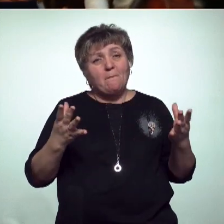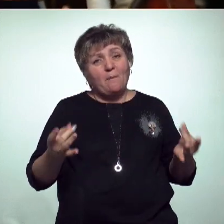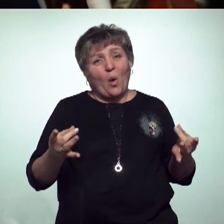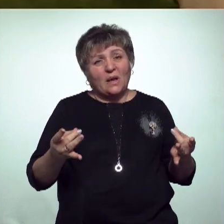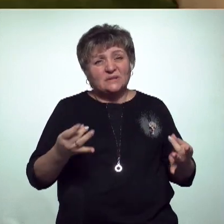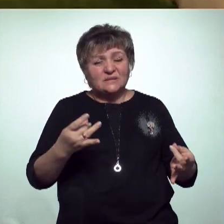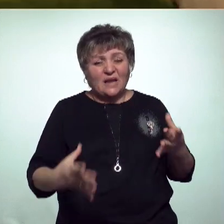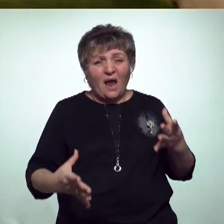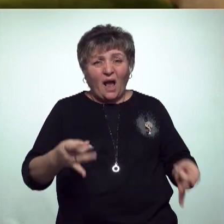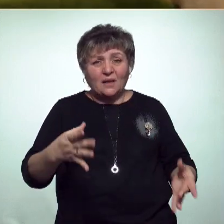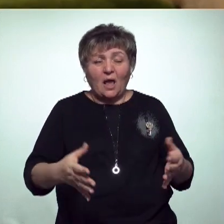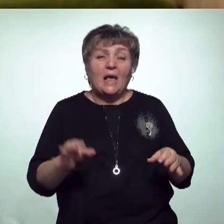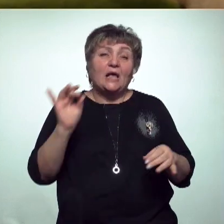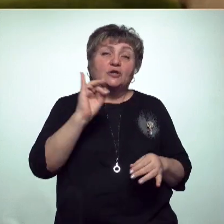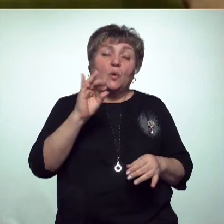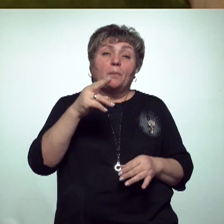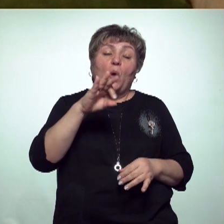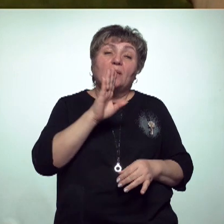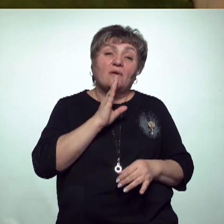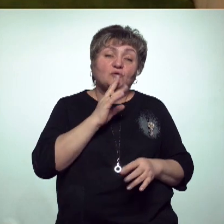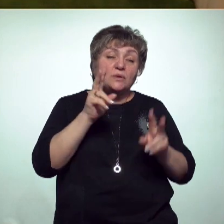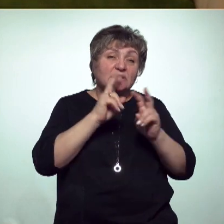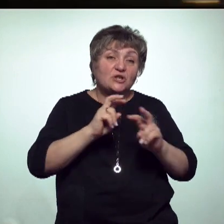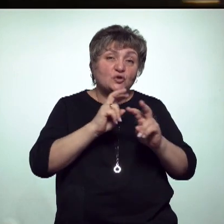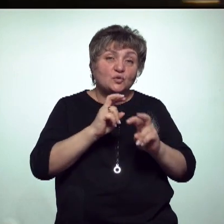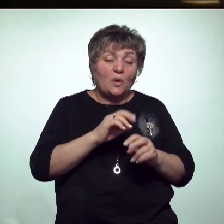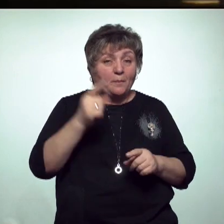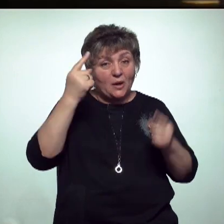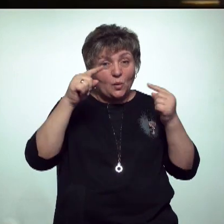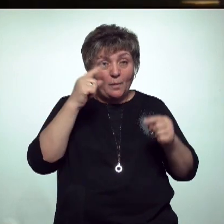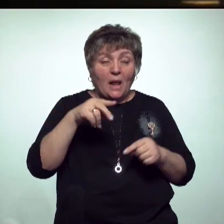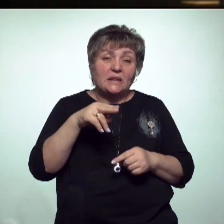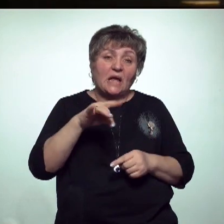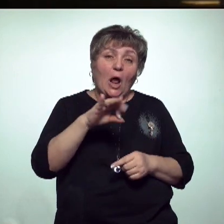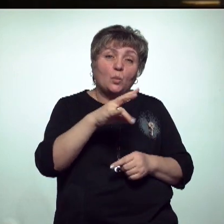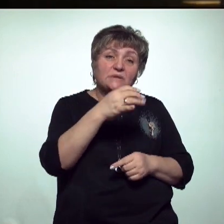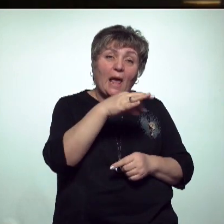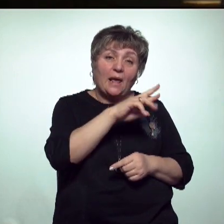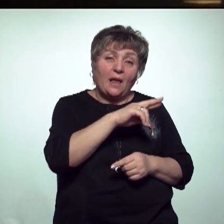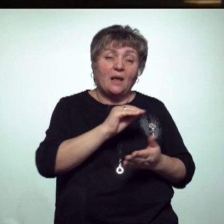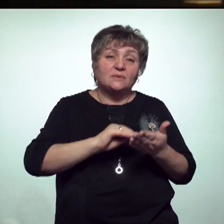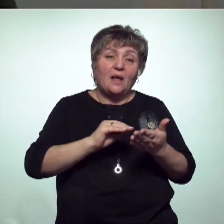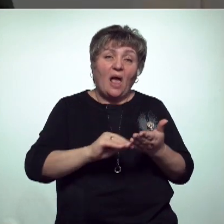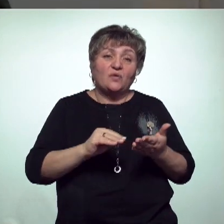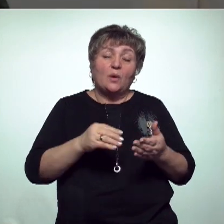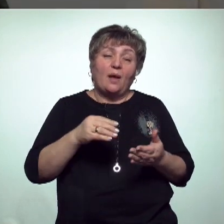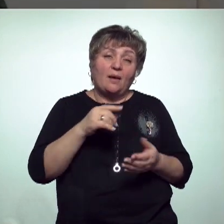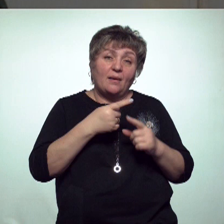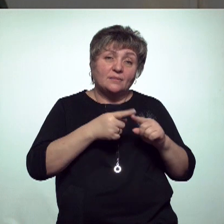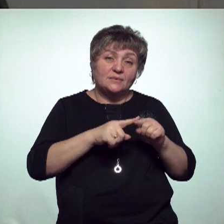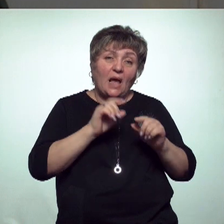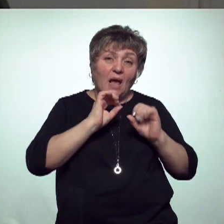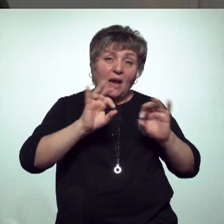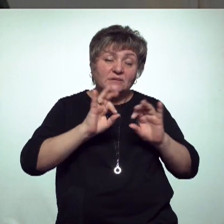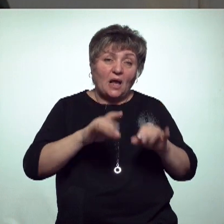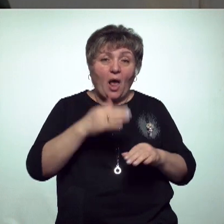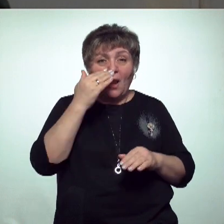слякоть. Историю про девочку-сыщицу придумала Ксения Драгунская, дочь знаменитого автора Денискиных рассказов. Летом ее не